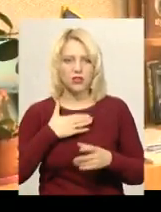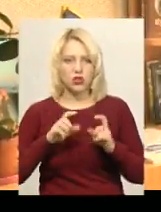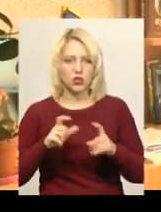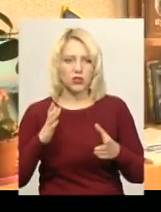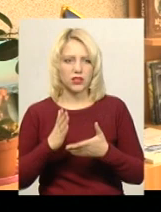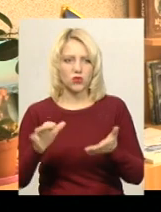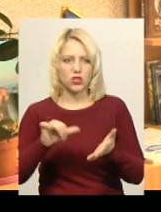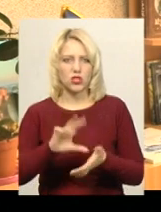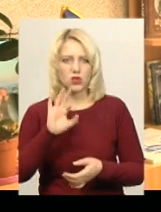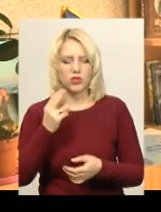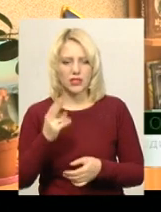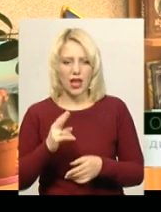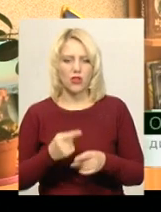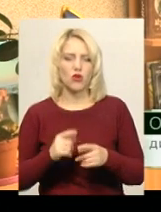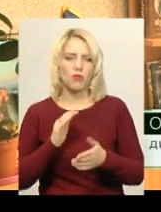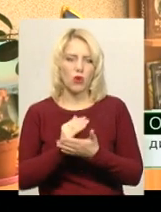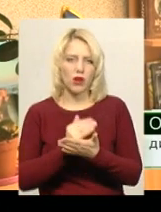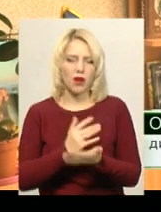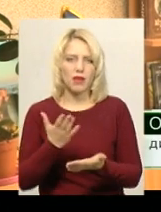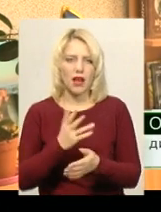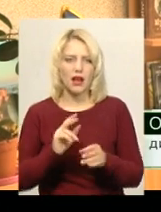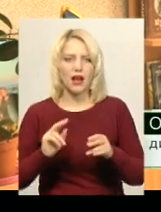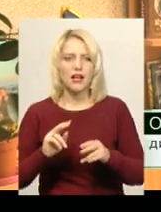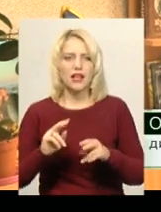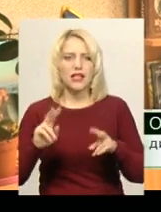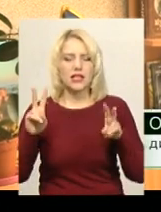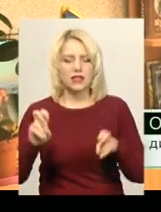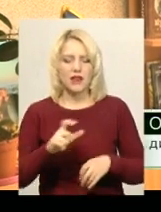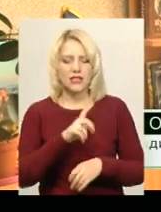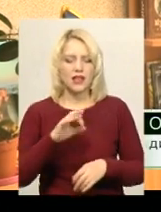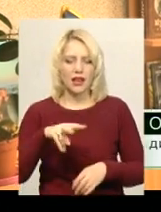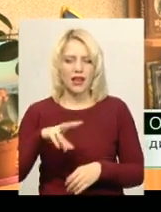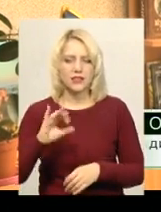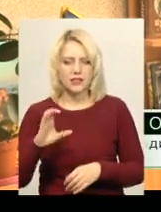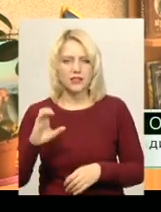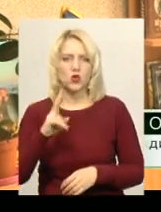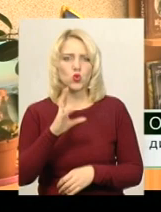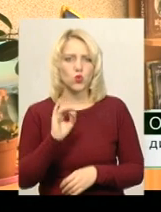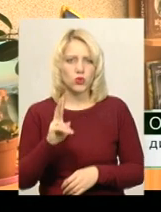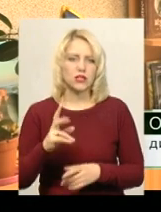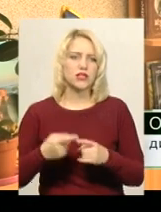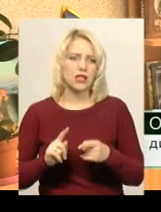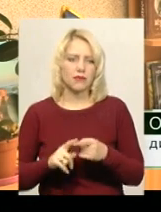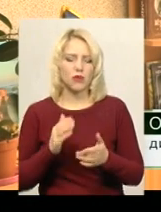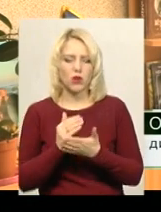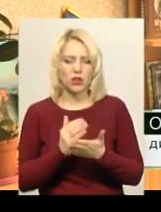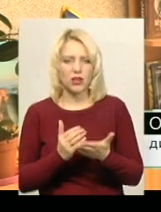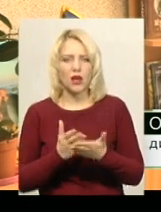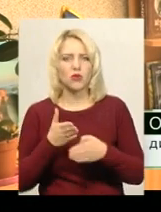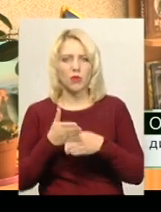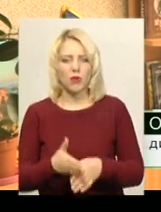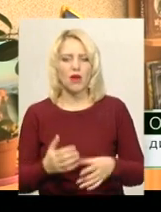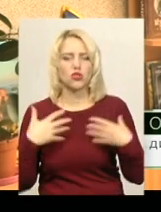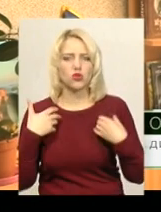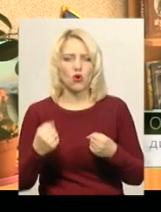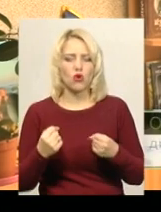соціальної трирічної програми, яка називається «Хелсі Сколз». Ця програма сприяє розвитку здорового способу